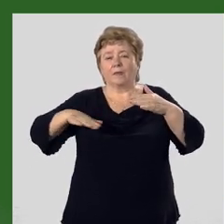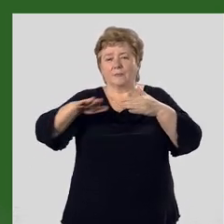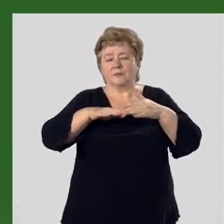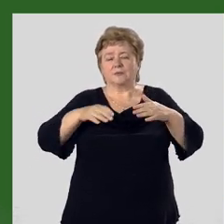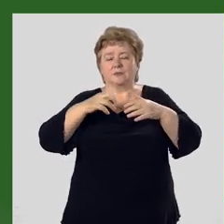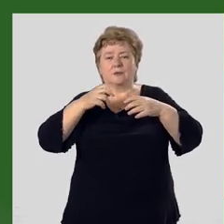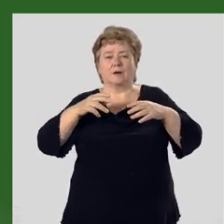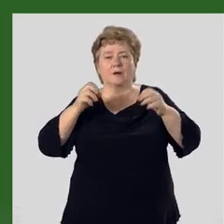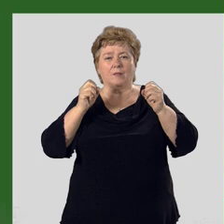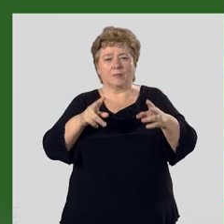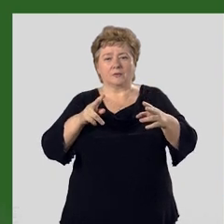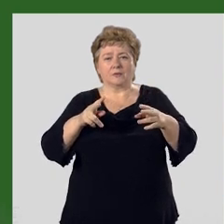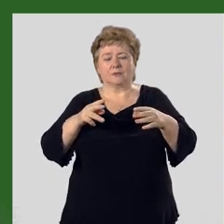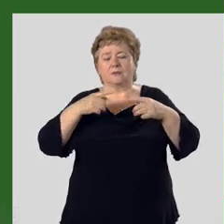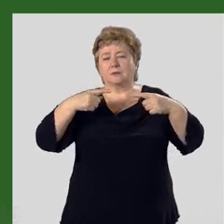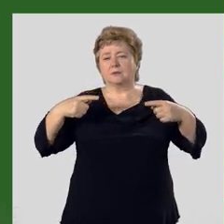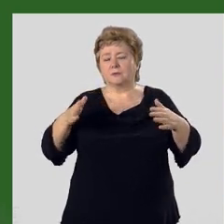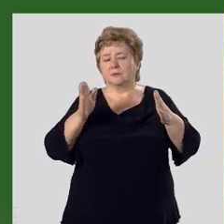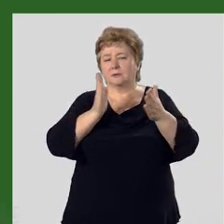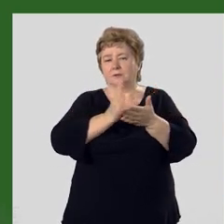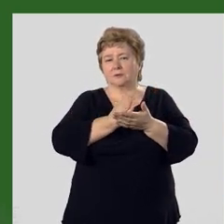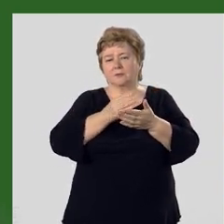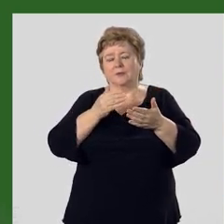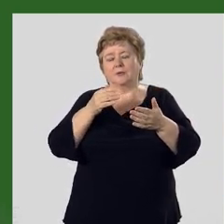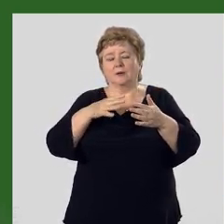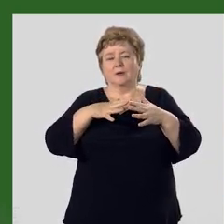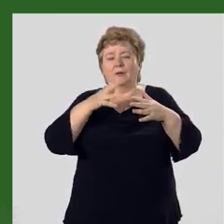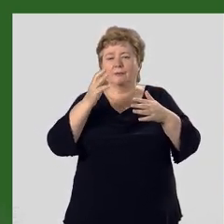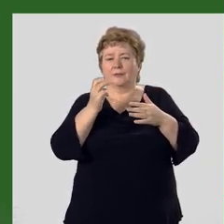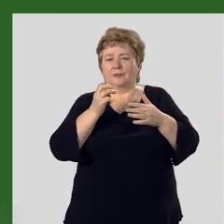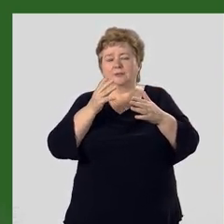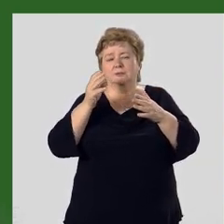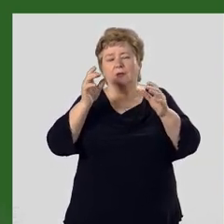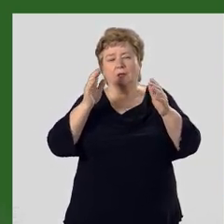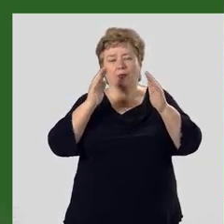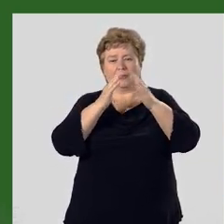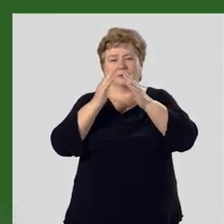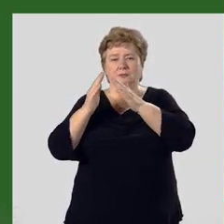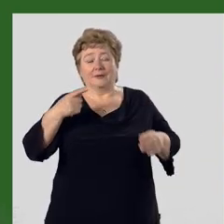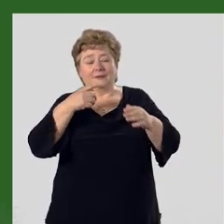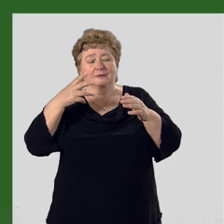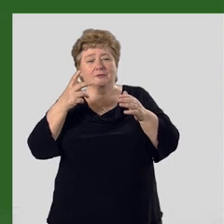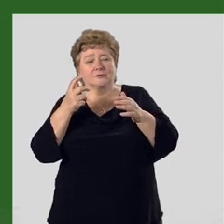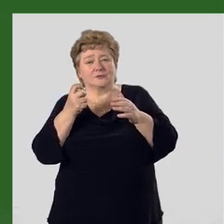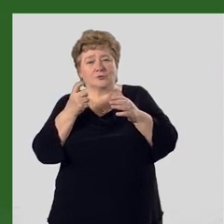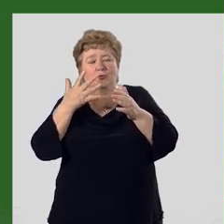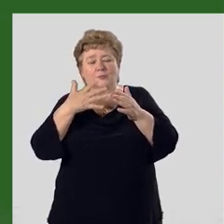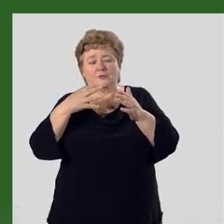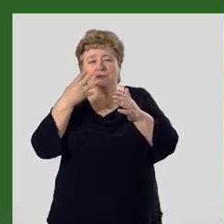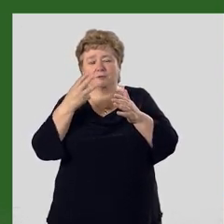возможного поражения различной степени находится более 300 населенных пунктов. В 1153